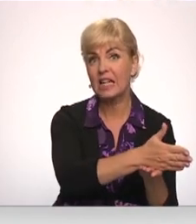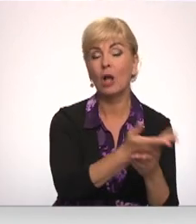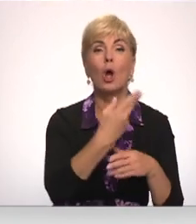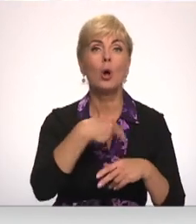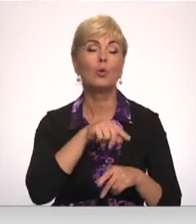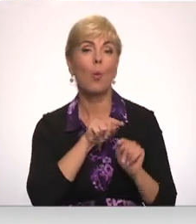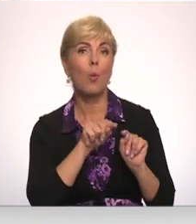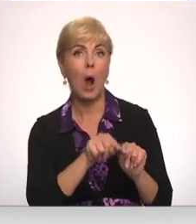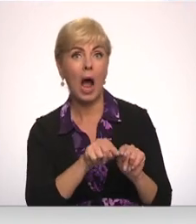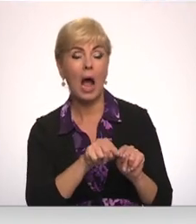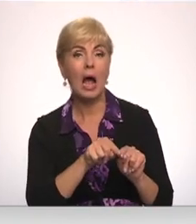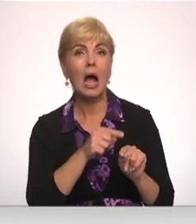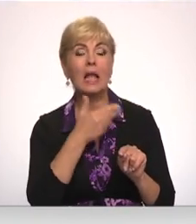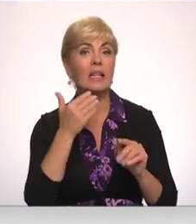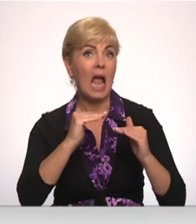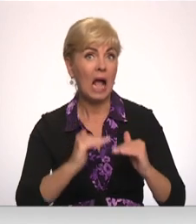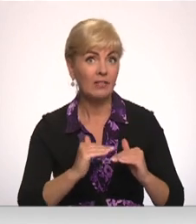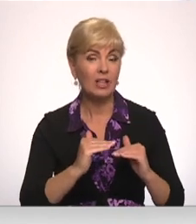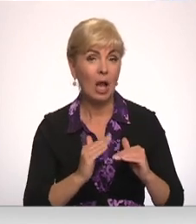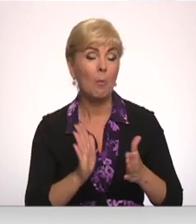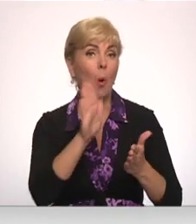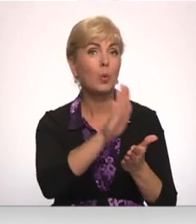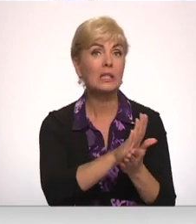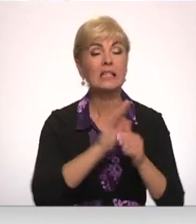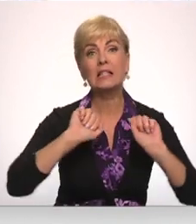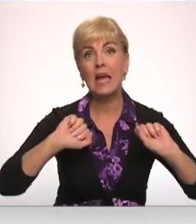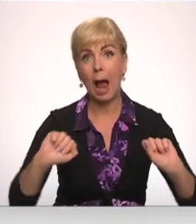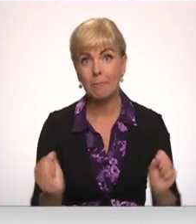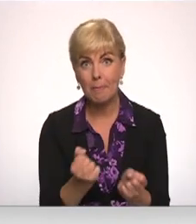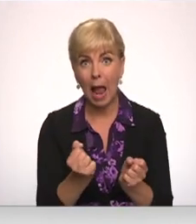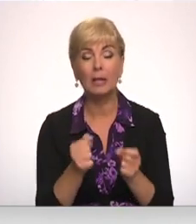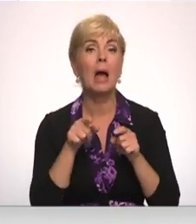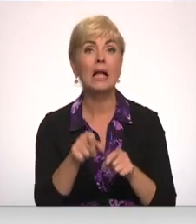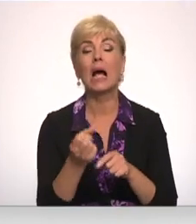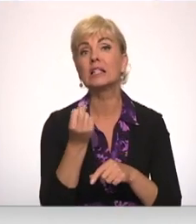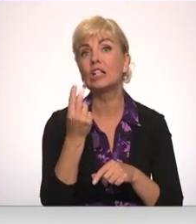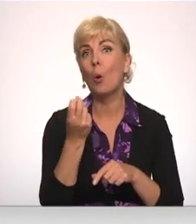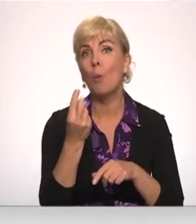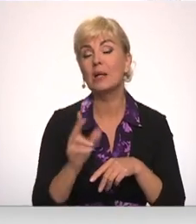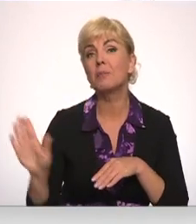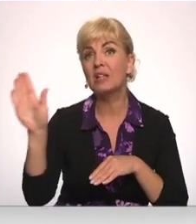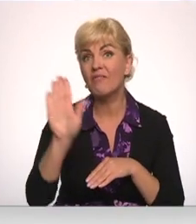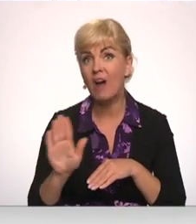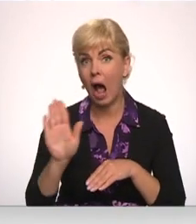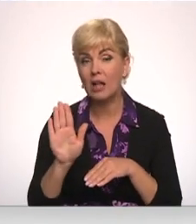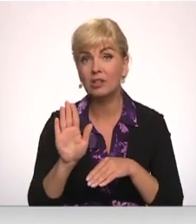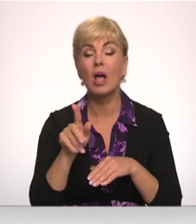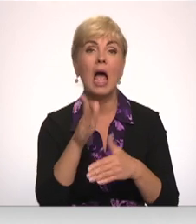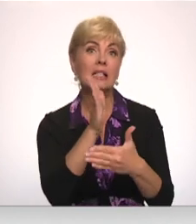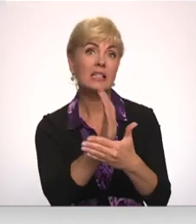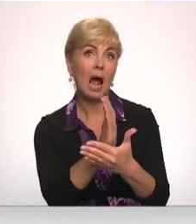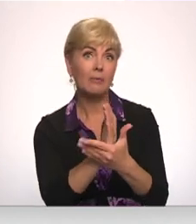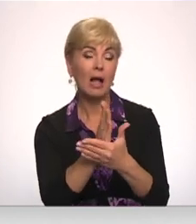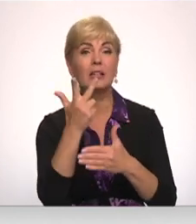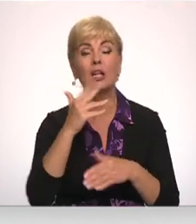dienvidiem uz ziemeļiem. Tās ir 12 valstis, kas atrodas starp trim